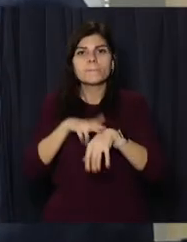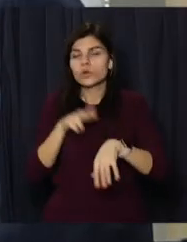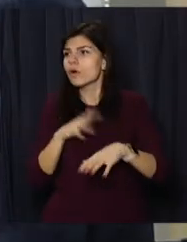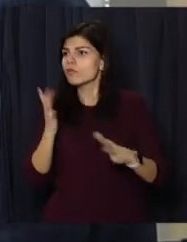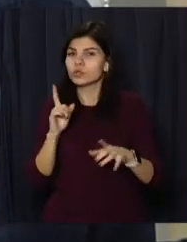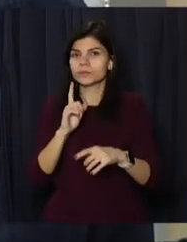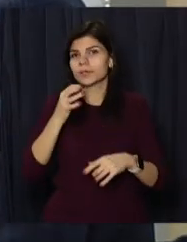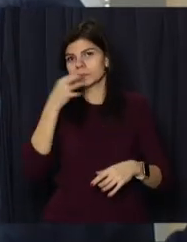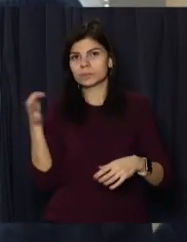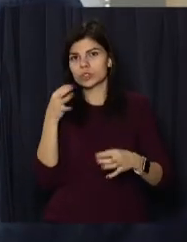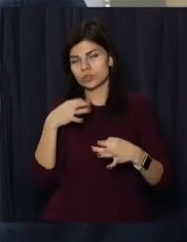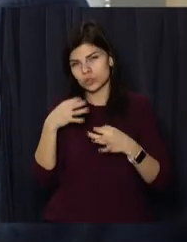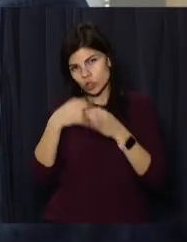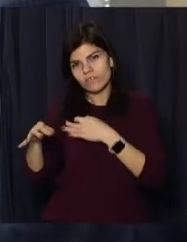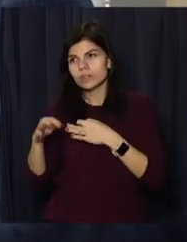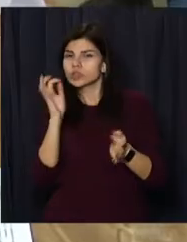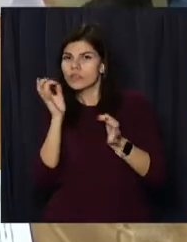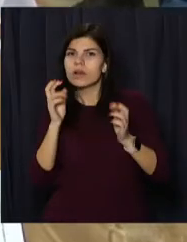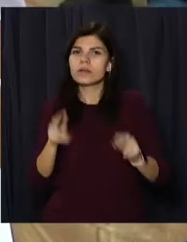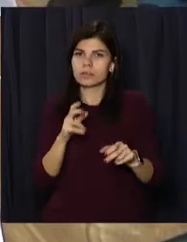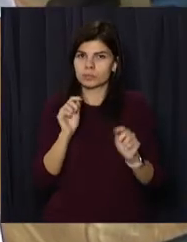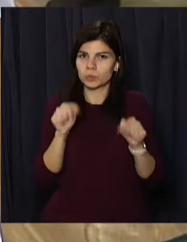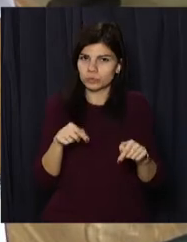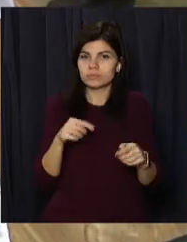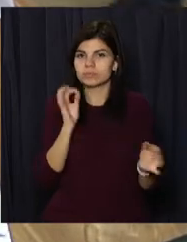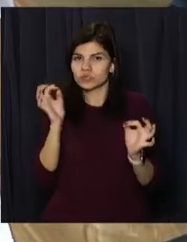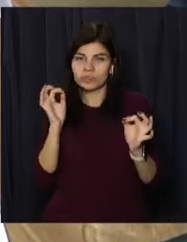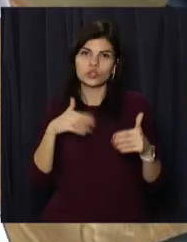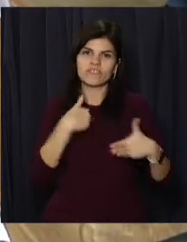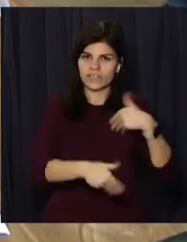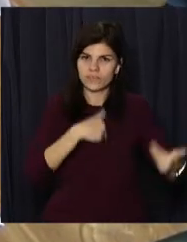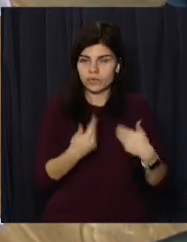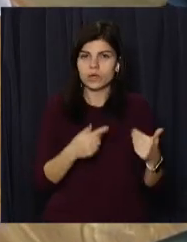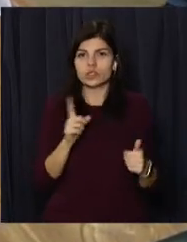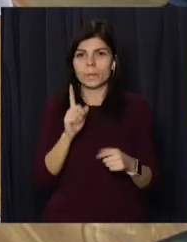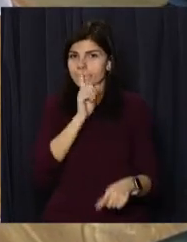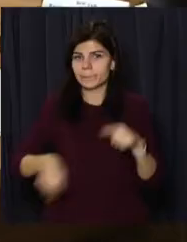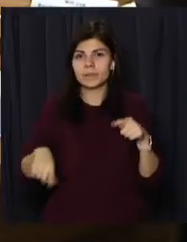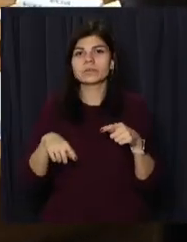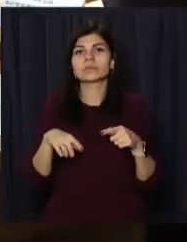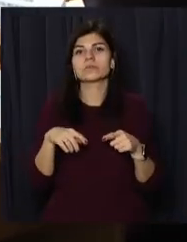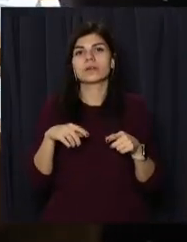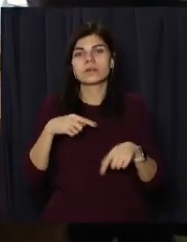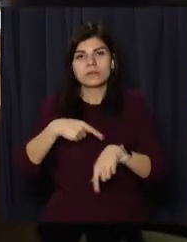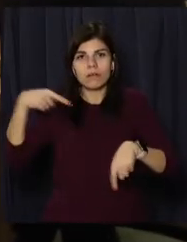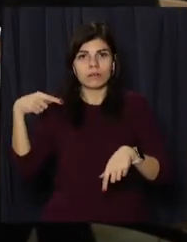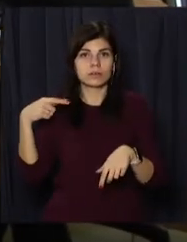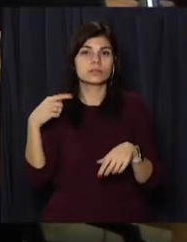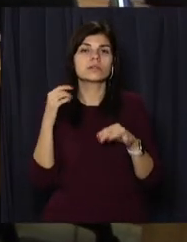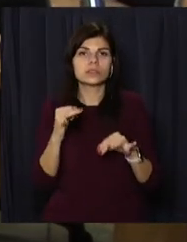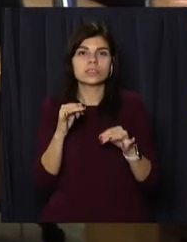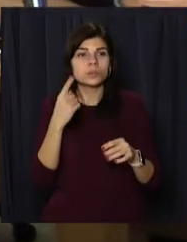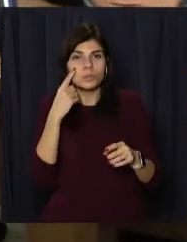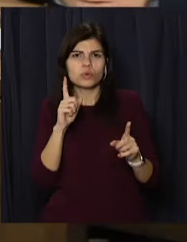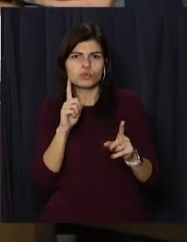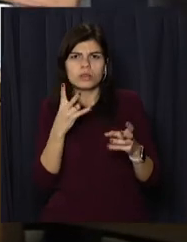службою з надзвичайних ситуацій та органами місцевого самоврядування, аби оперативно реагувати та усувати